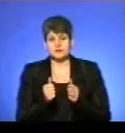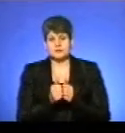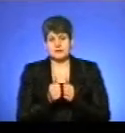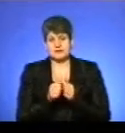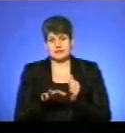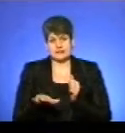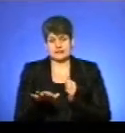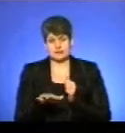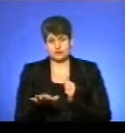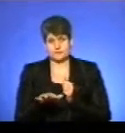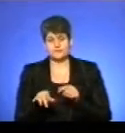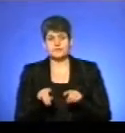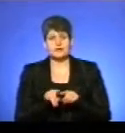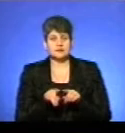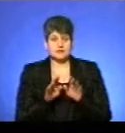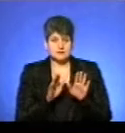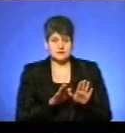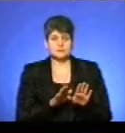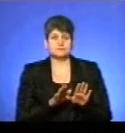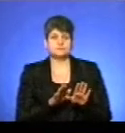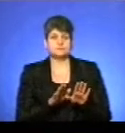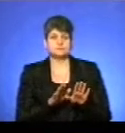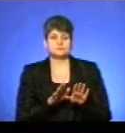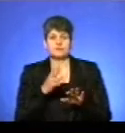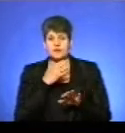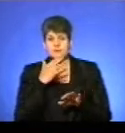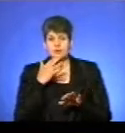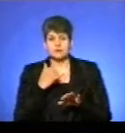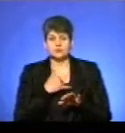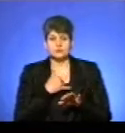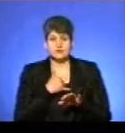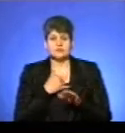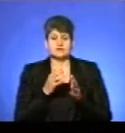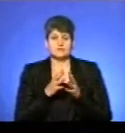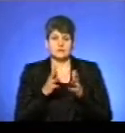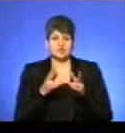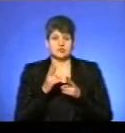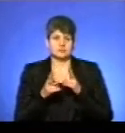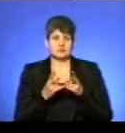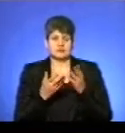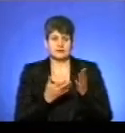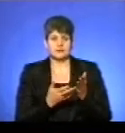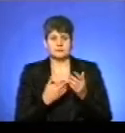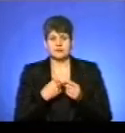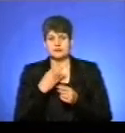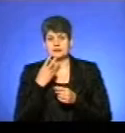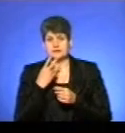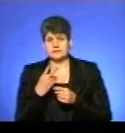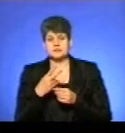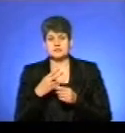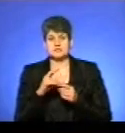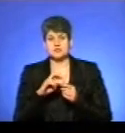територій. Так само багато в нас на них більше нарікань, тому що ми дивимося на сходи